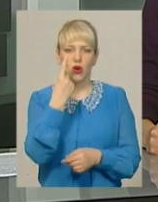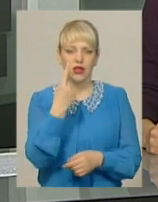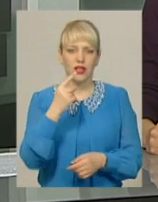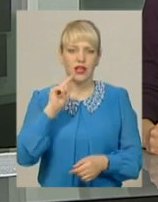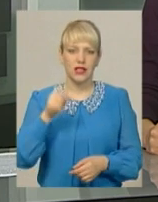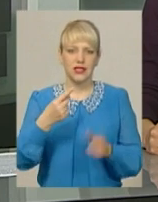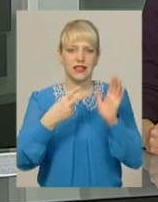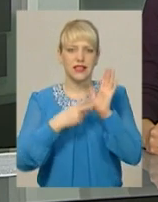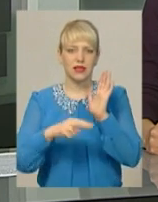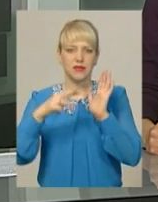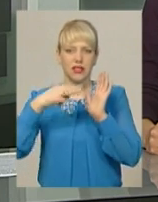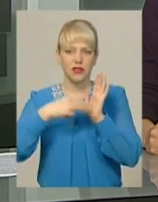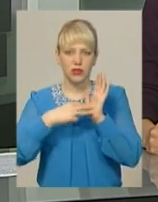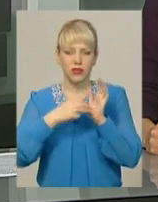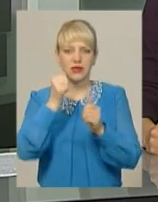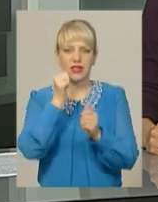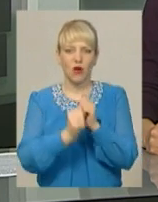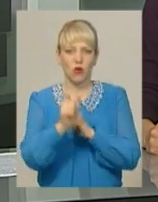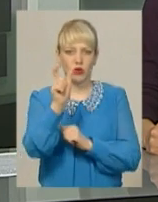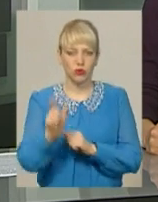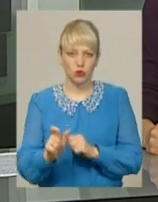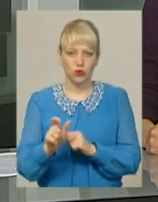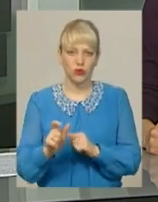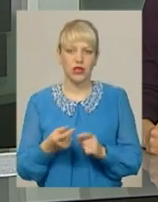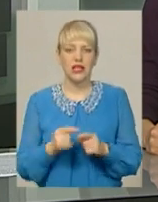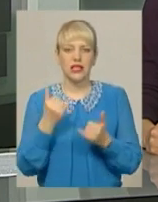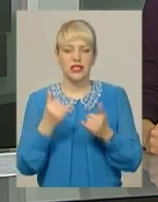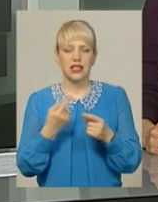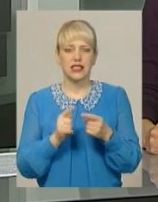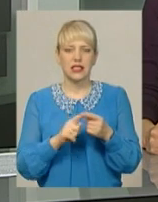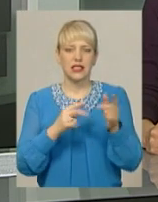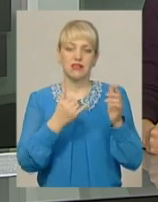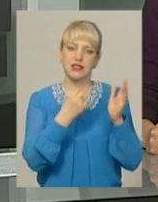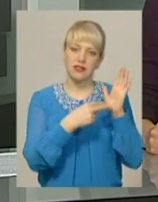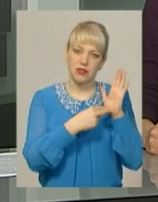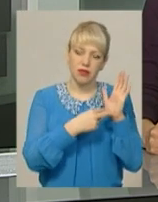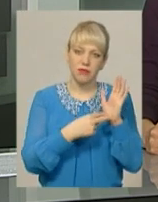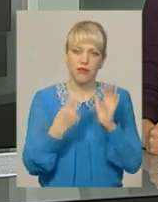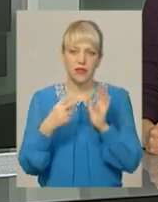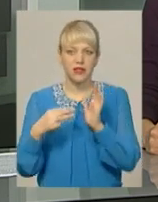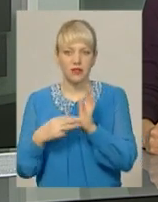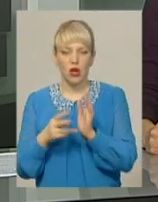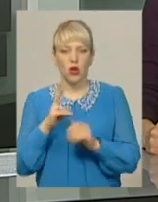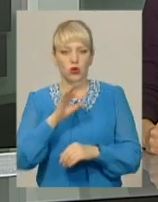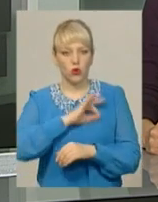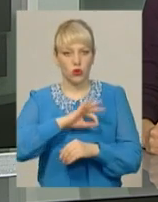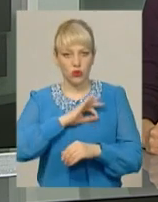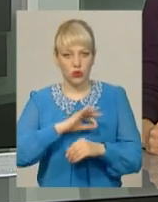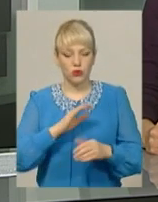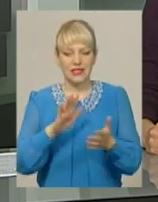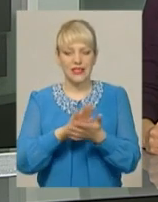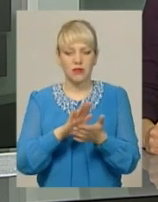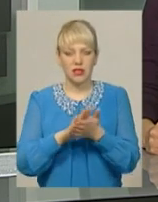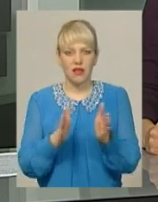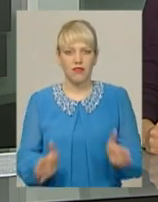у місяць за кожну прописану у квартирі людину. Зараз ця сума становить 7 гривень 27 копійок. Ті, хто користується сміттєвими контейнерами на